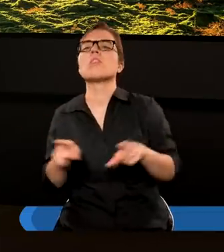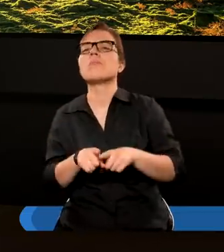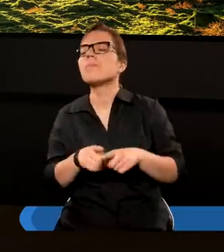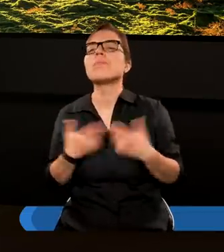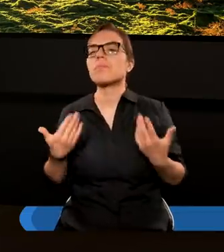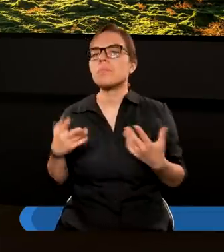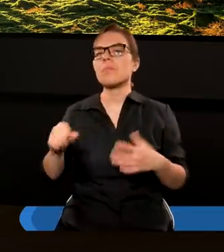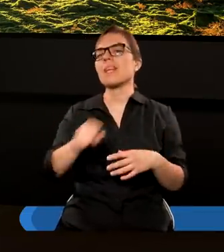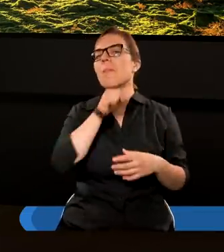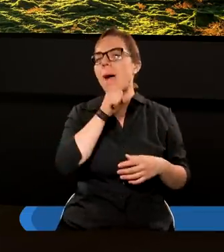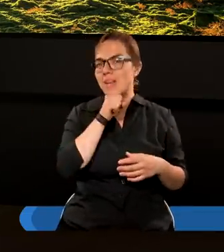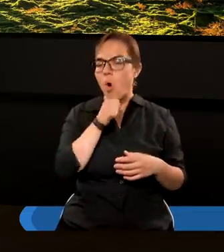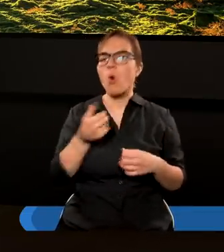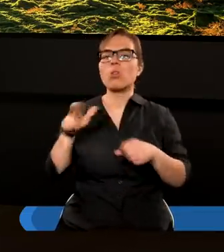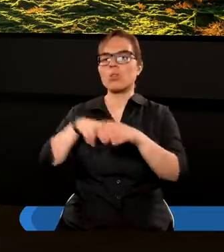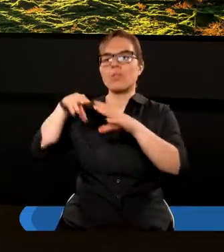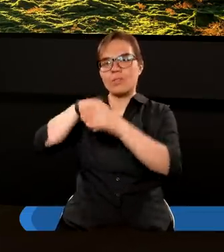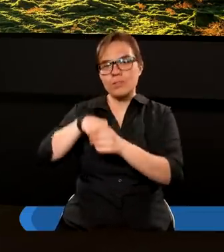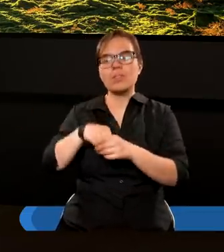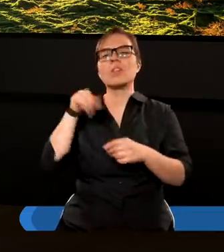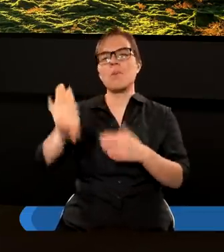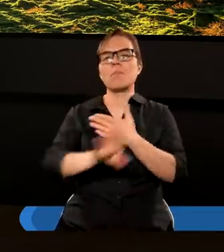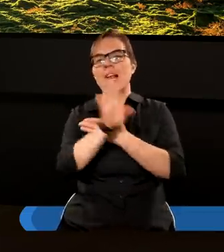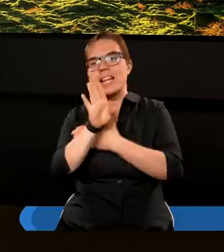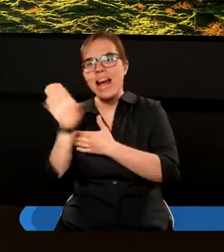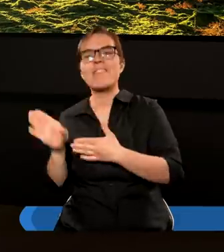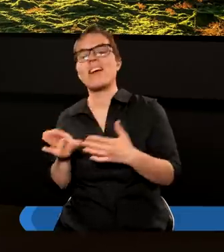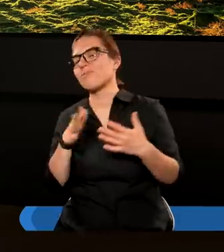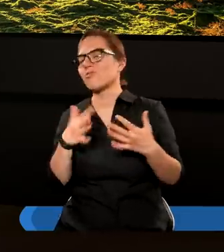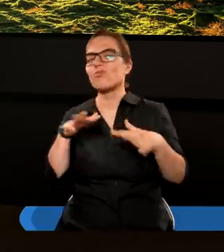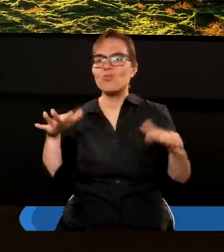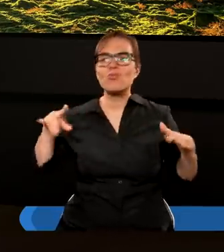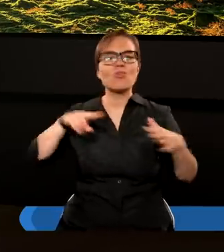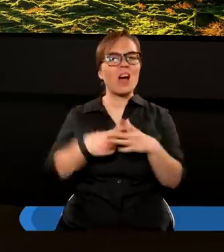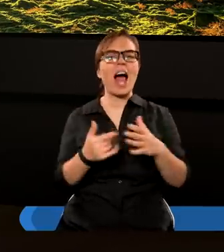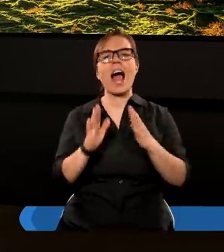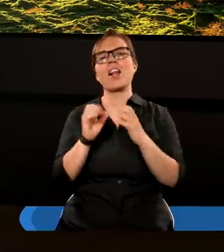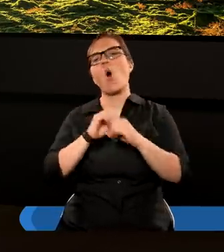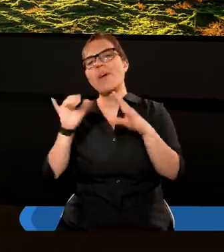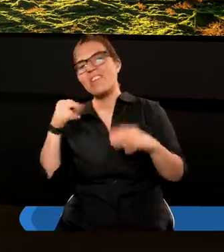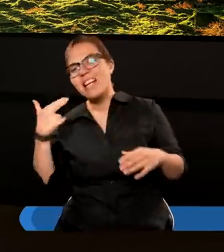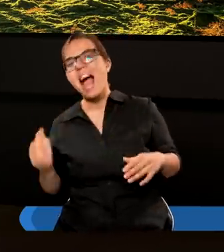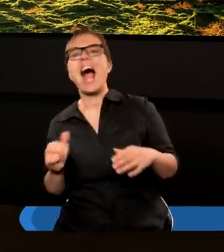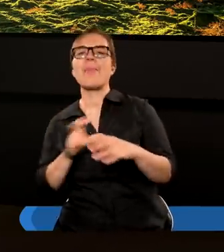Babilonu, który jest później przedstawiany wielokrotnie w Księdze objawienie jako